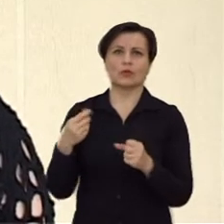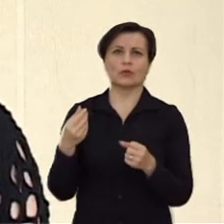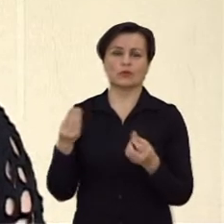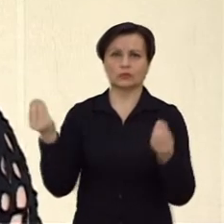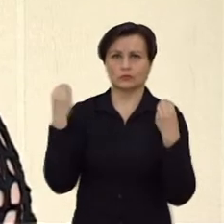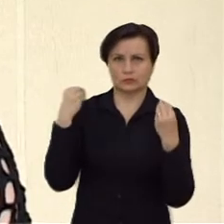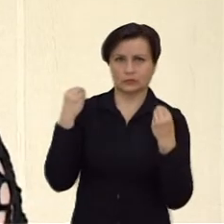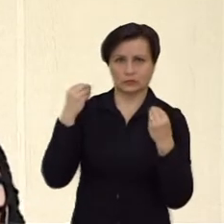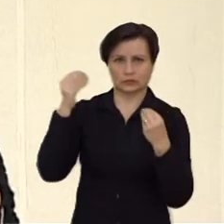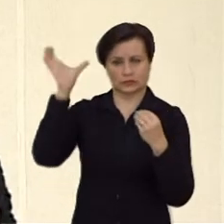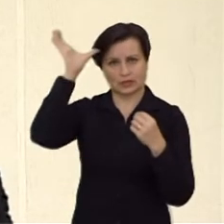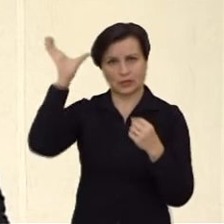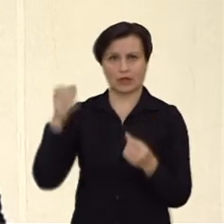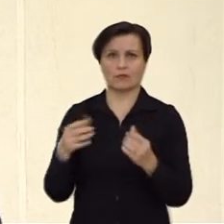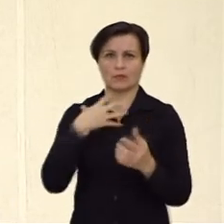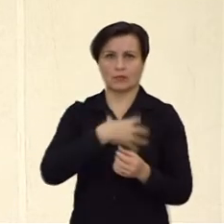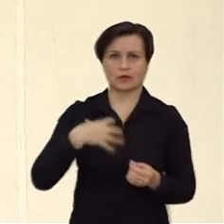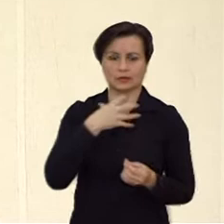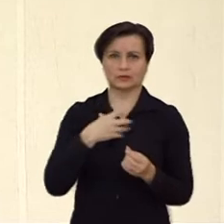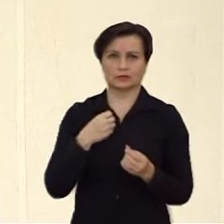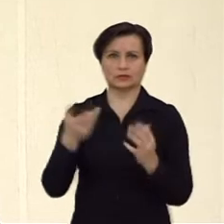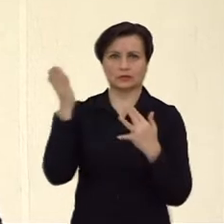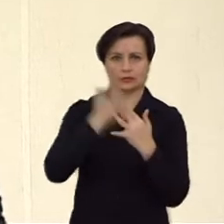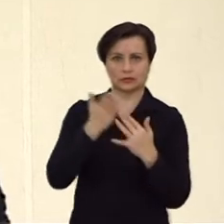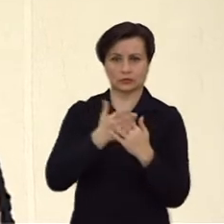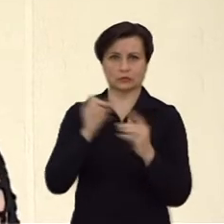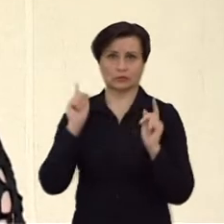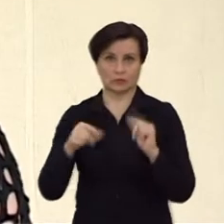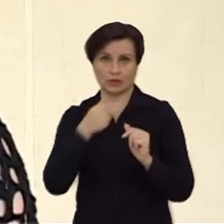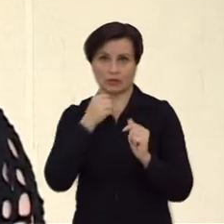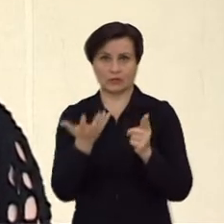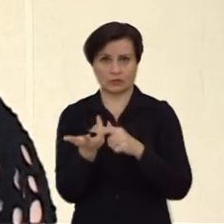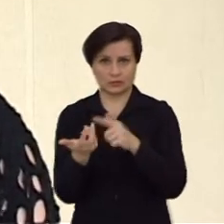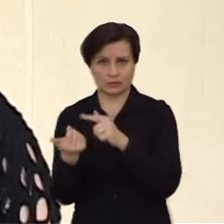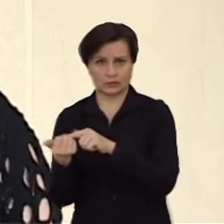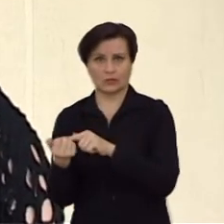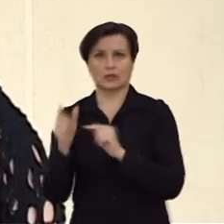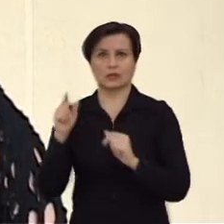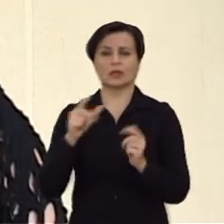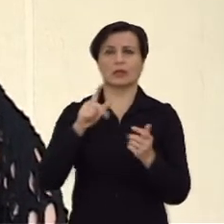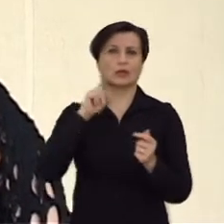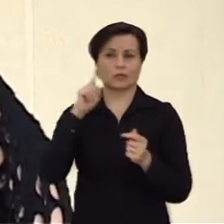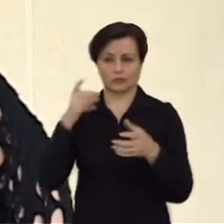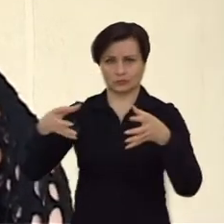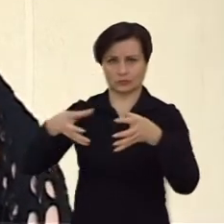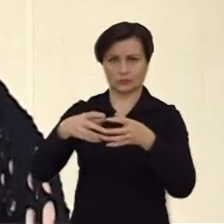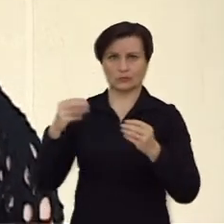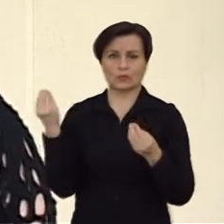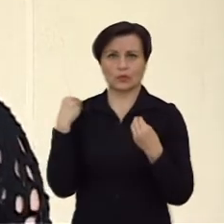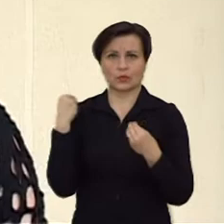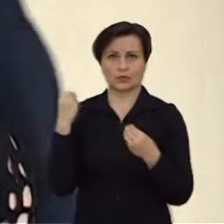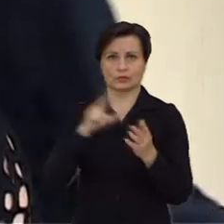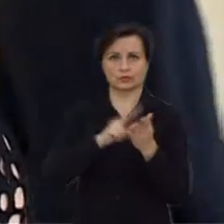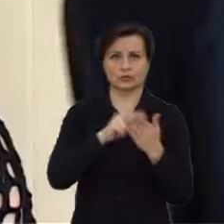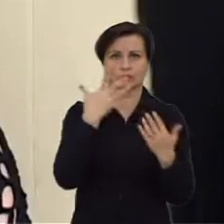išsilavinimą. Jeigu kalbėti skaičiais, tai šiuo metu jaunimo skirioje mokosi 85 mokiniai, suaugusioje